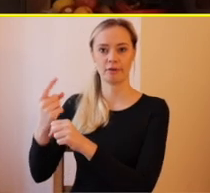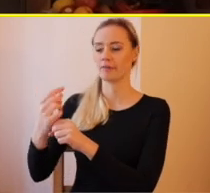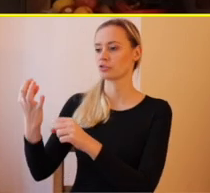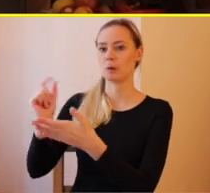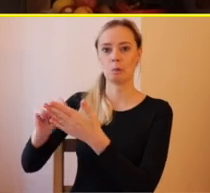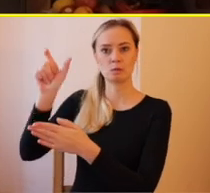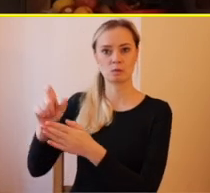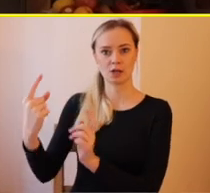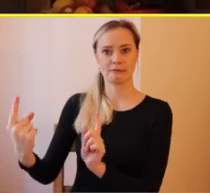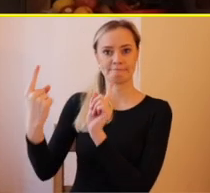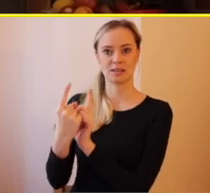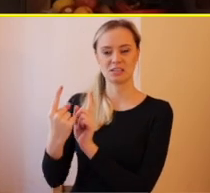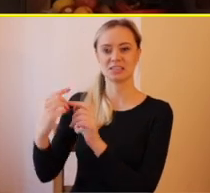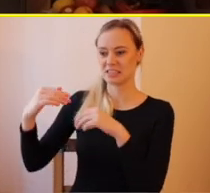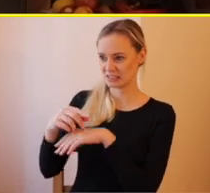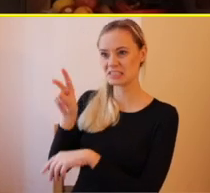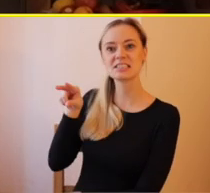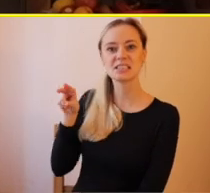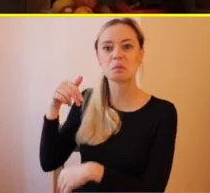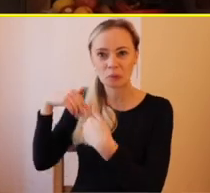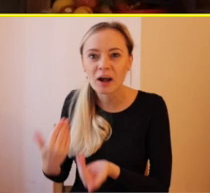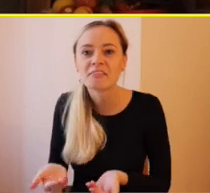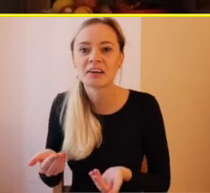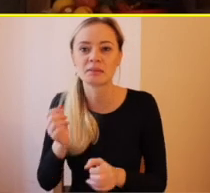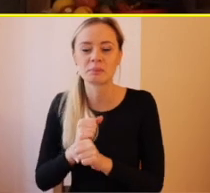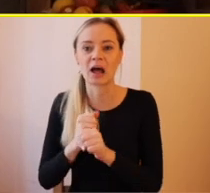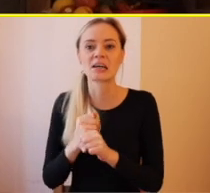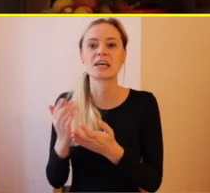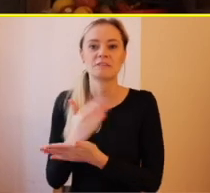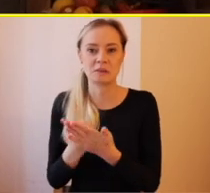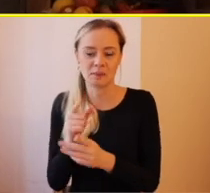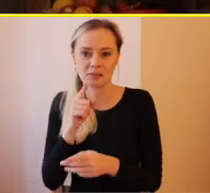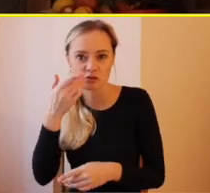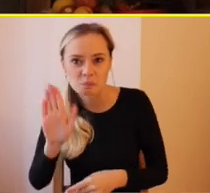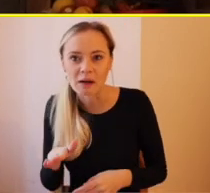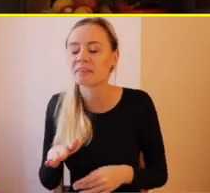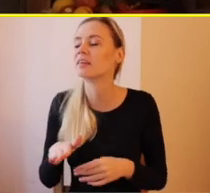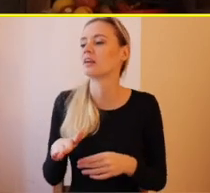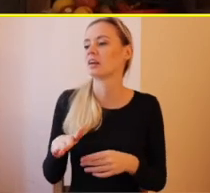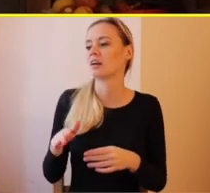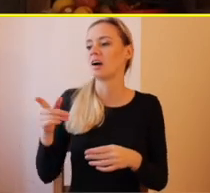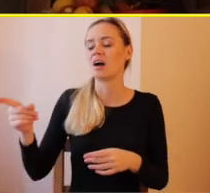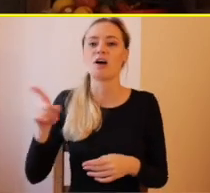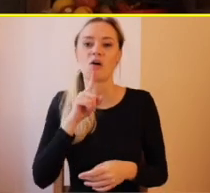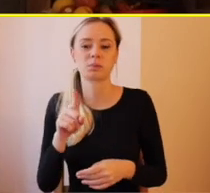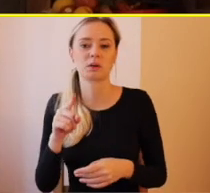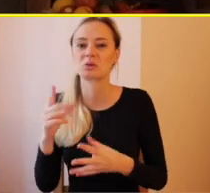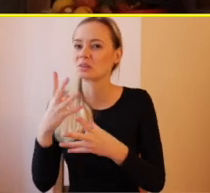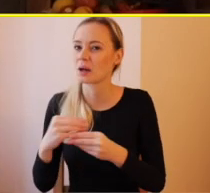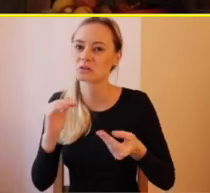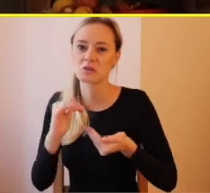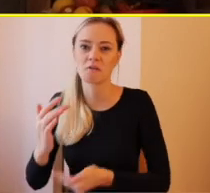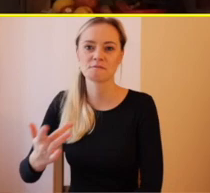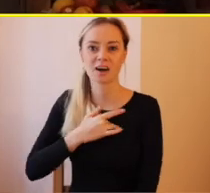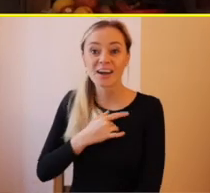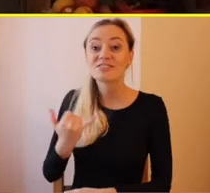alebo z tých úradničiek, že sú únavené z tej práce, že nie sú ohodnotené finančne za tú prácu, ktorú robia, ale si to